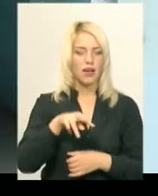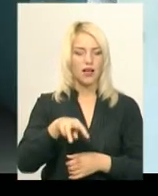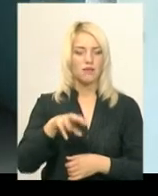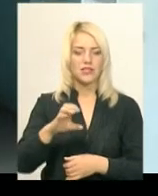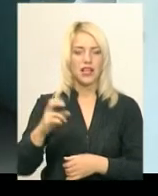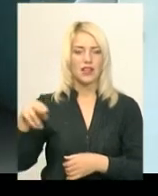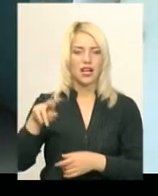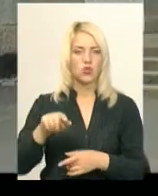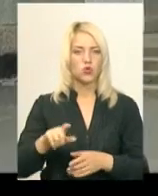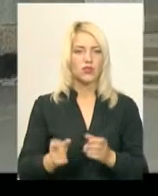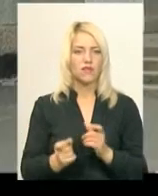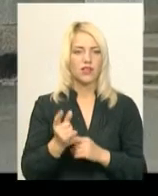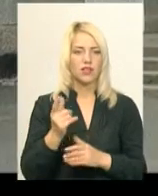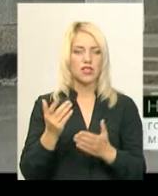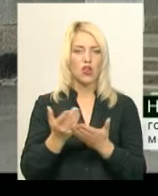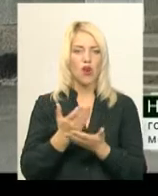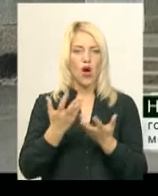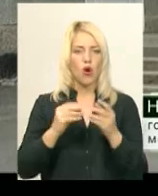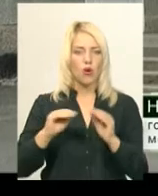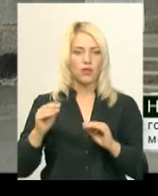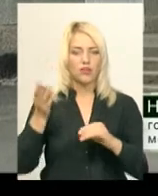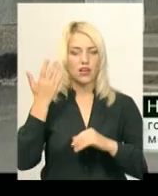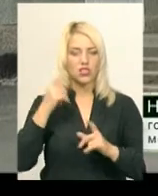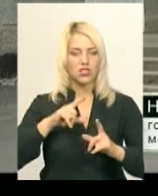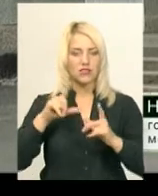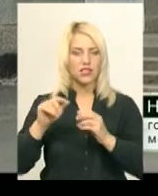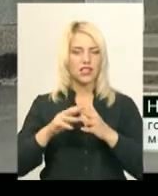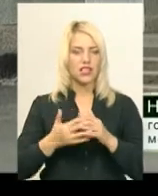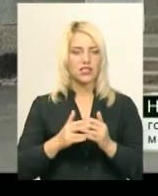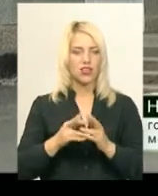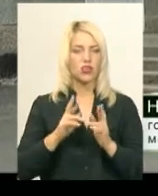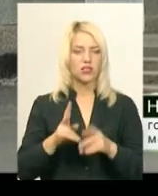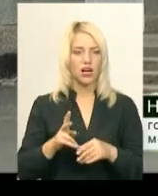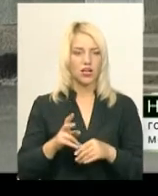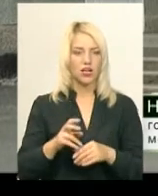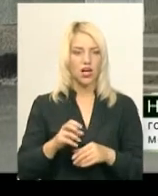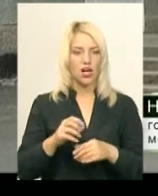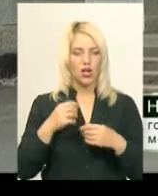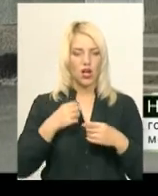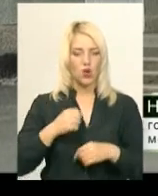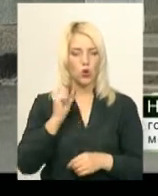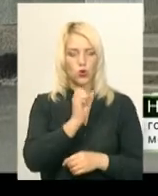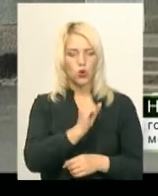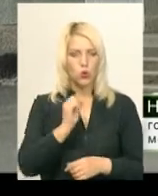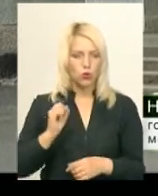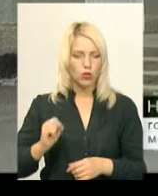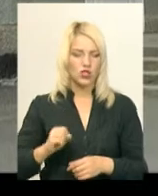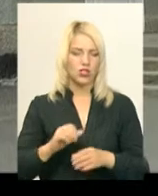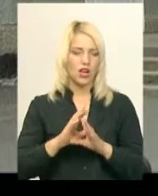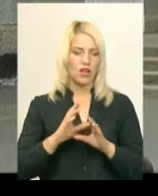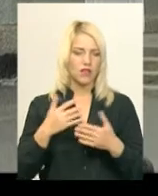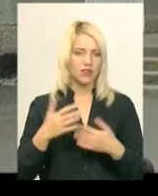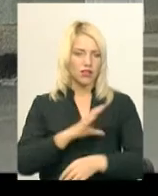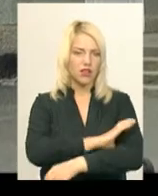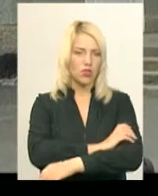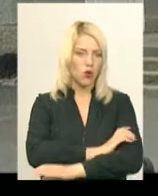тут з'явилося нове обладнання. От раніше ми виїжджали на село, ми виїжджали як? Трубочка, фанендоскоп, тонометр і все. На сьогоднішній день,